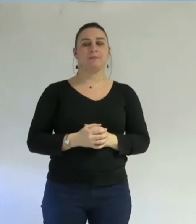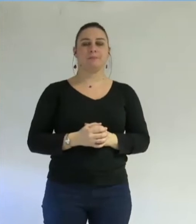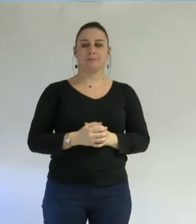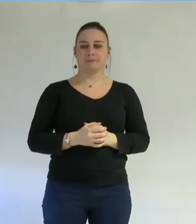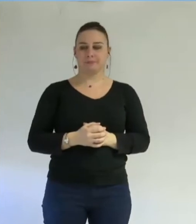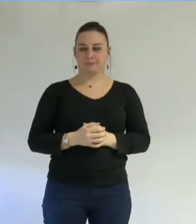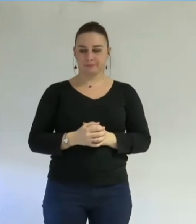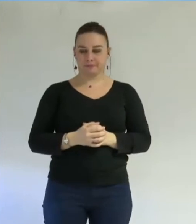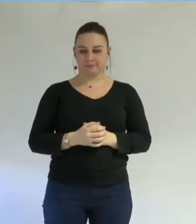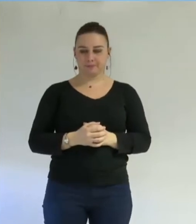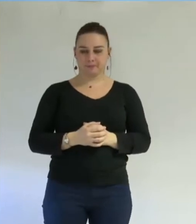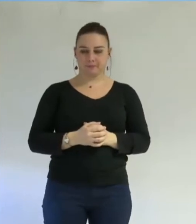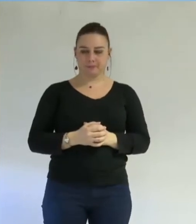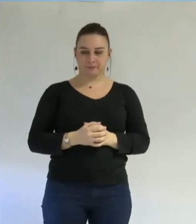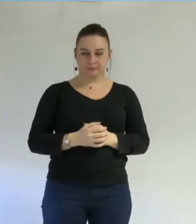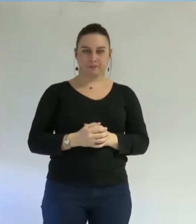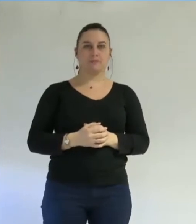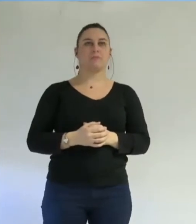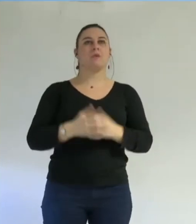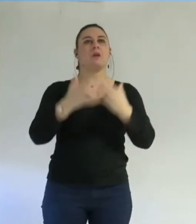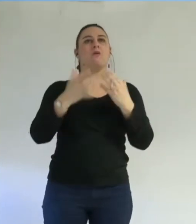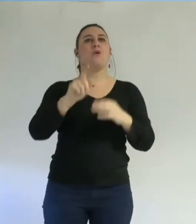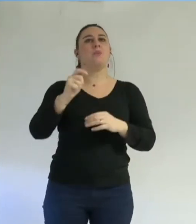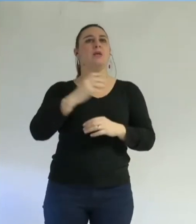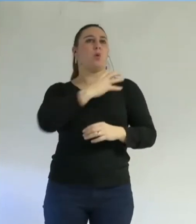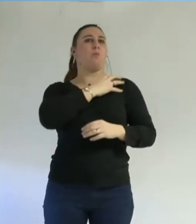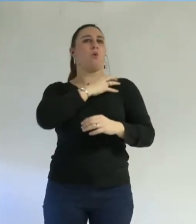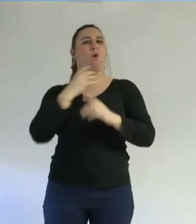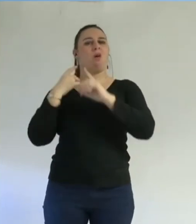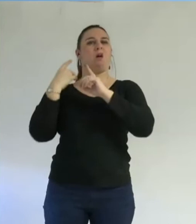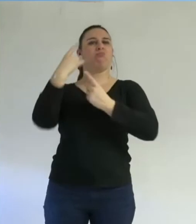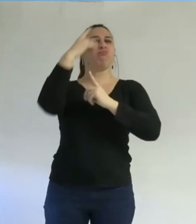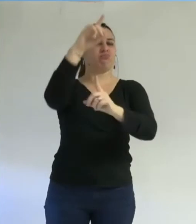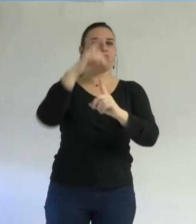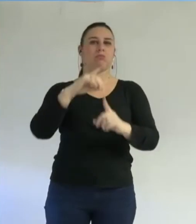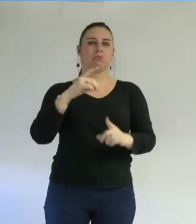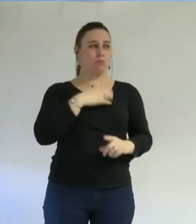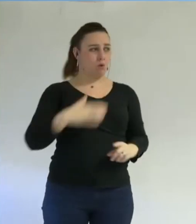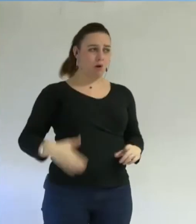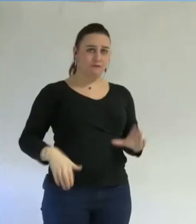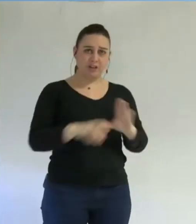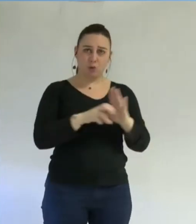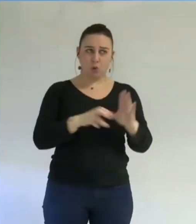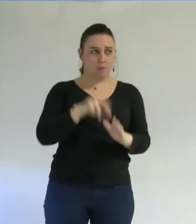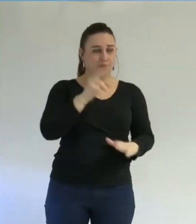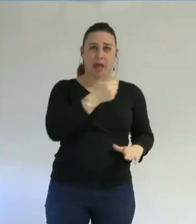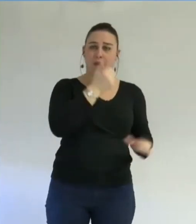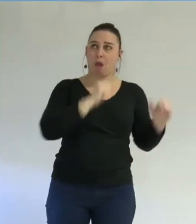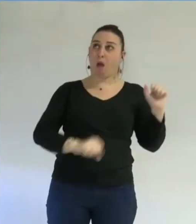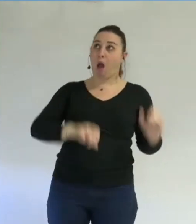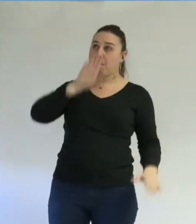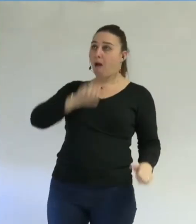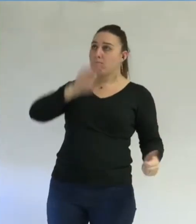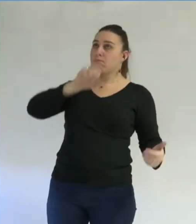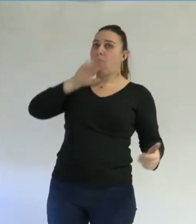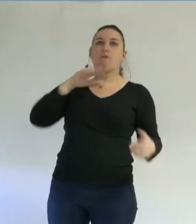cette constitution de partie civile est un intérêt évident pour la commune de Grenoble qui a été lésée. Je crois que là-dessus, il a un